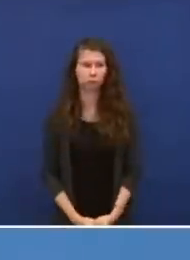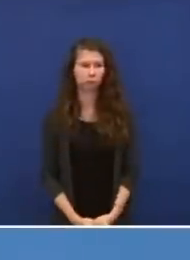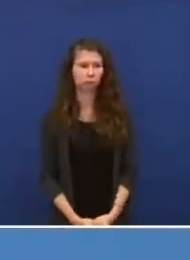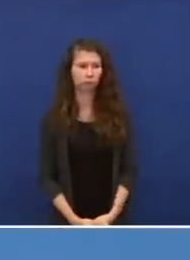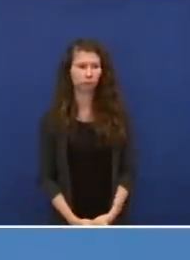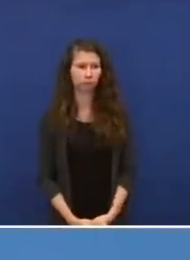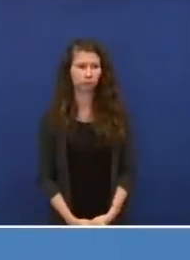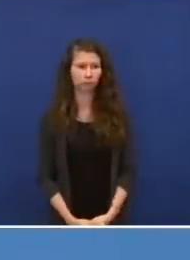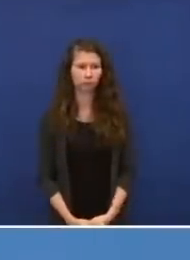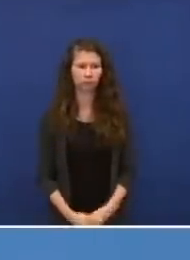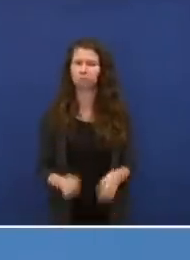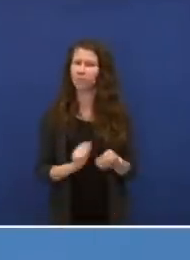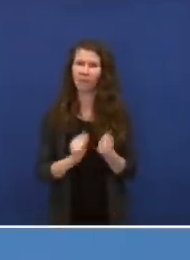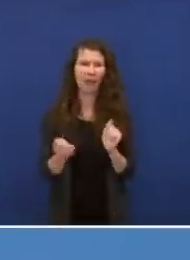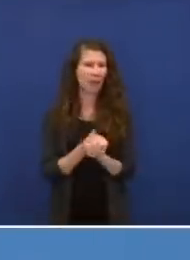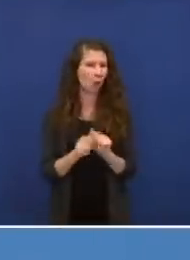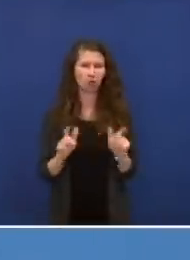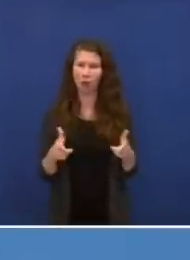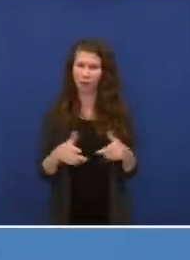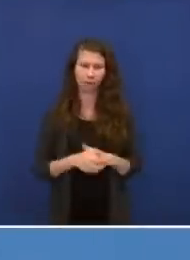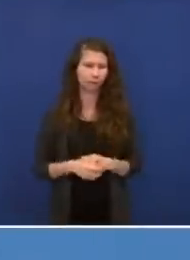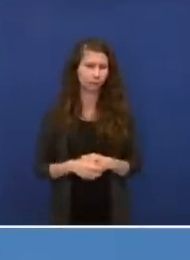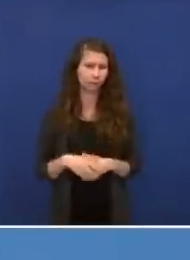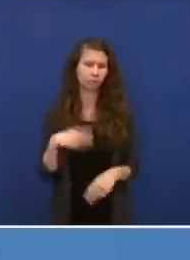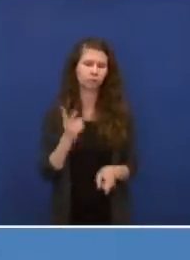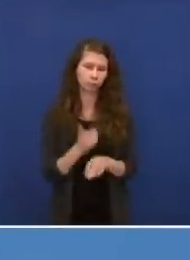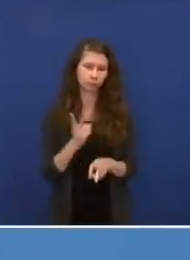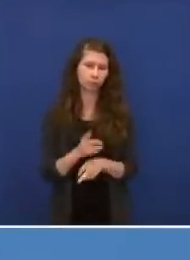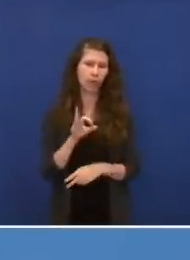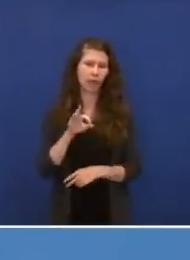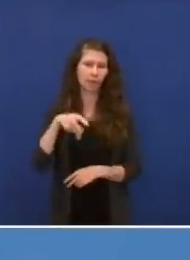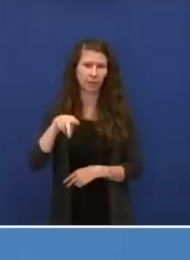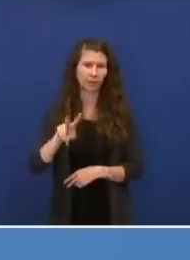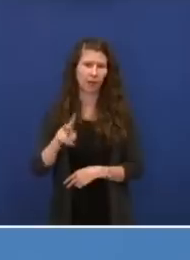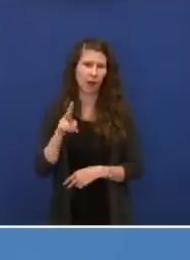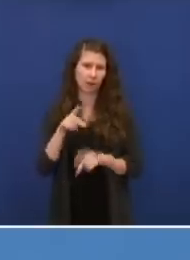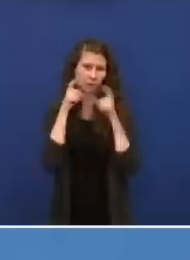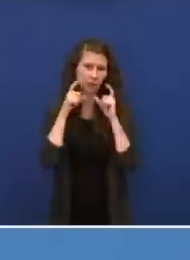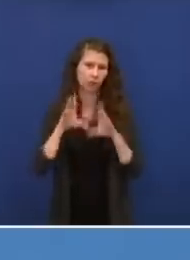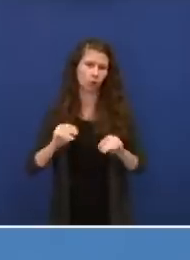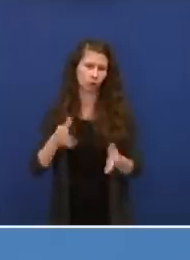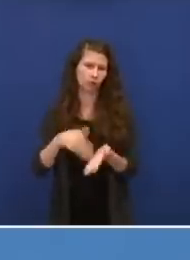Da gibt es keine Veränderung. Es bleibt auch bei den FFP2-Masken.